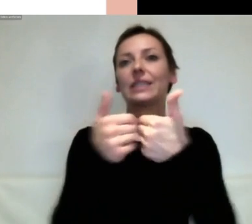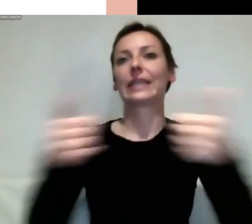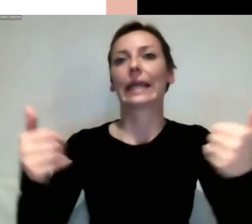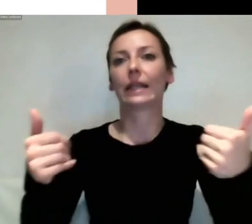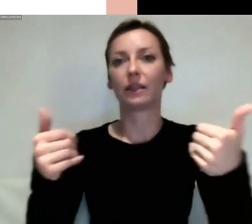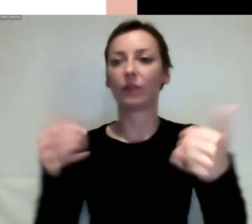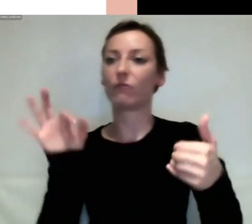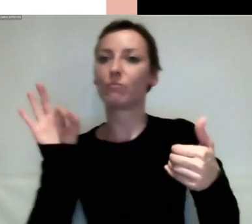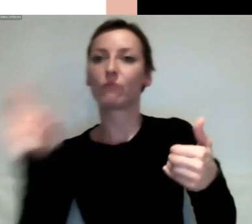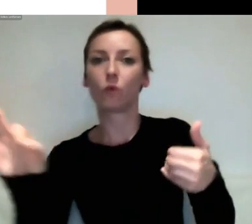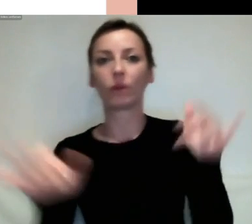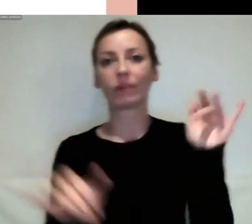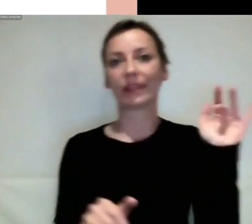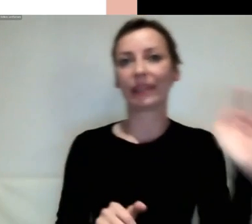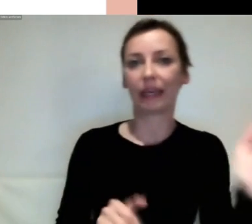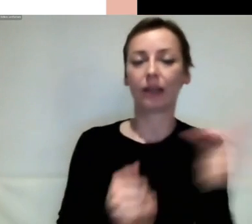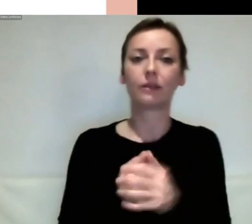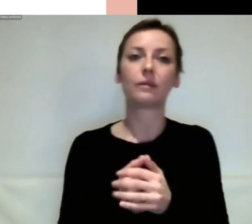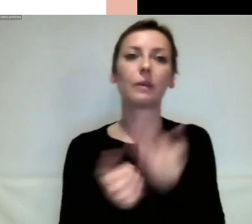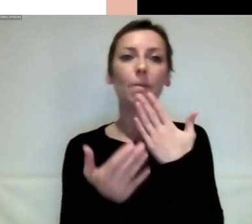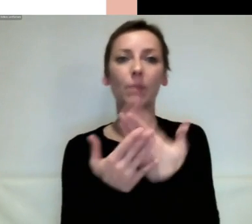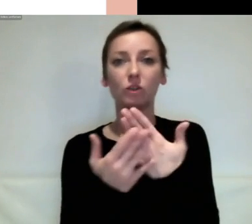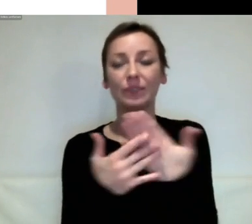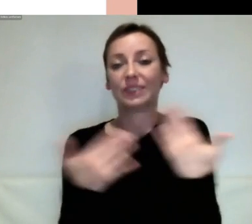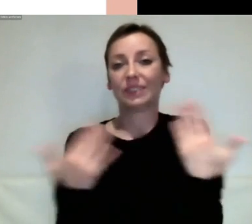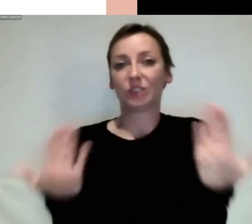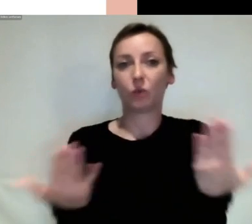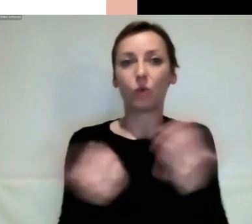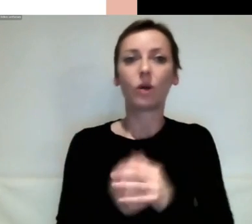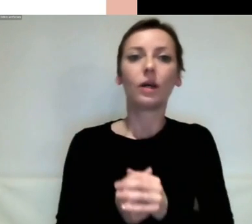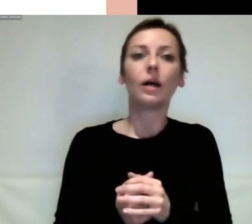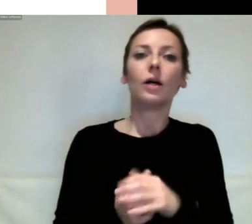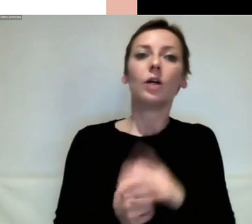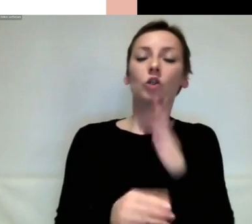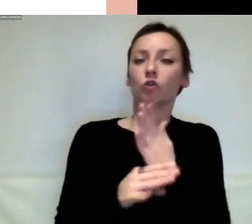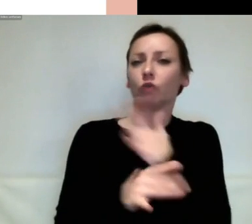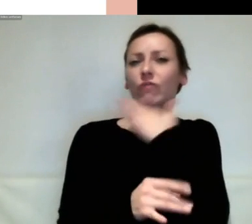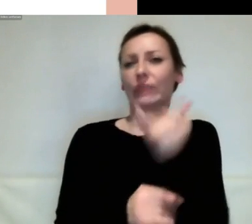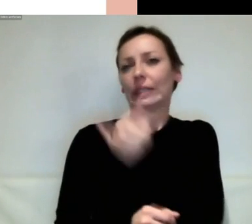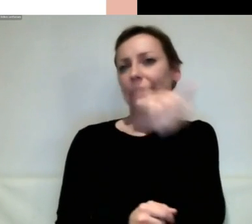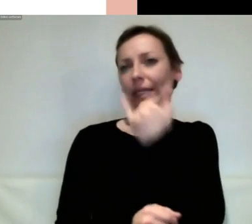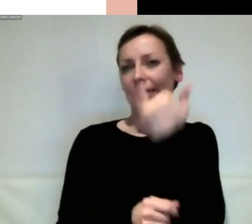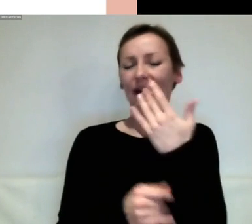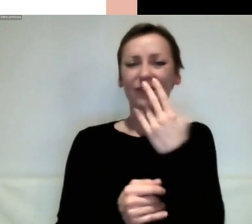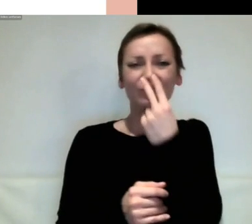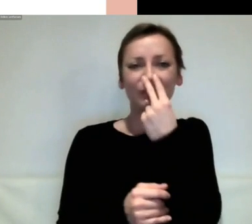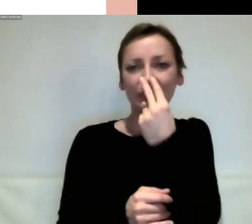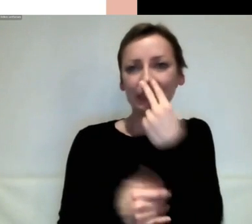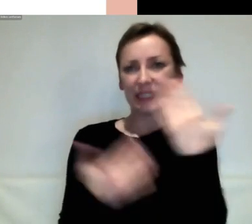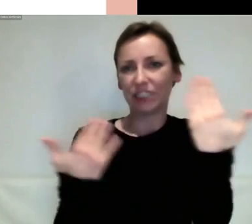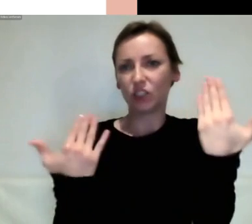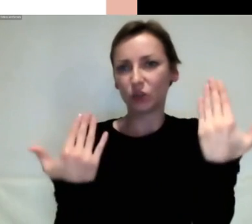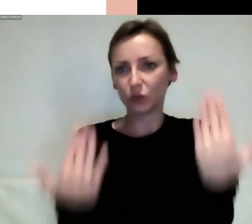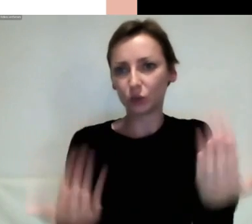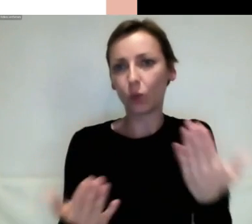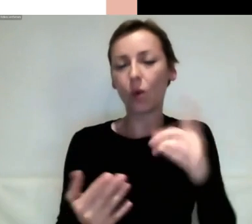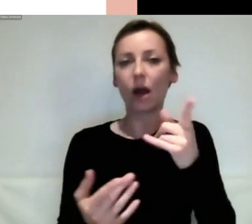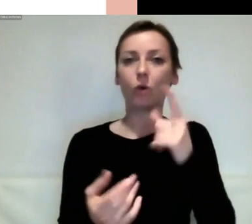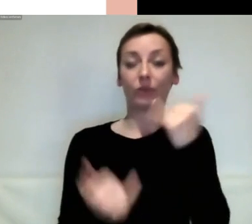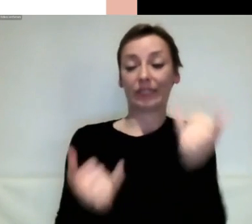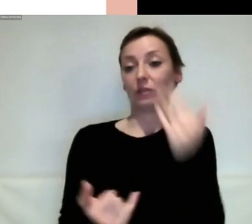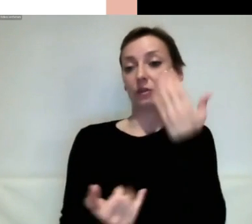in unsere politischen Institutionen. Wir beobachten das ja seit Jahren und jetzt gerade wieder eindrücklich in der Corona-Krise.